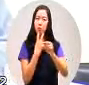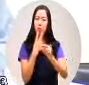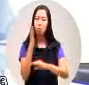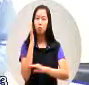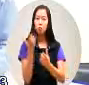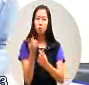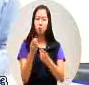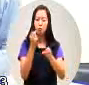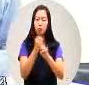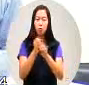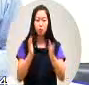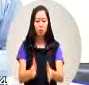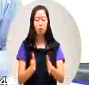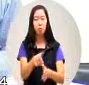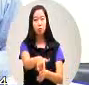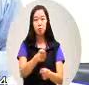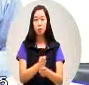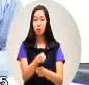好 下一张